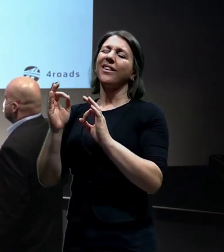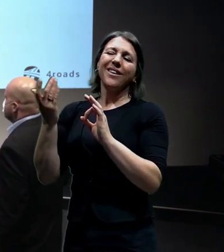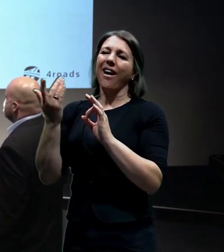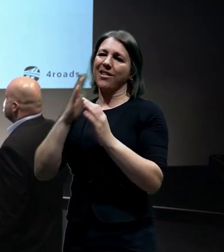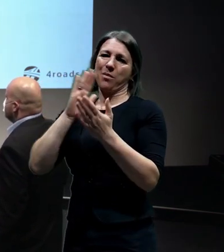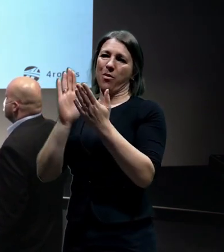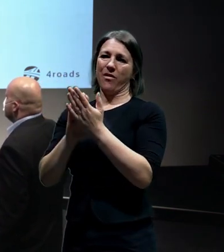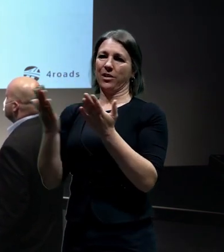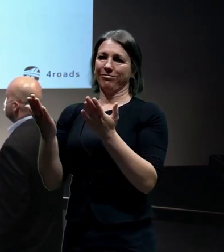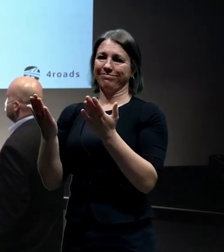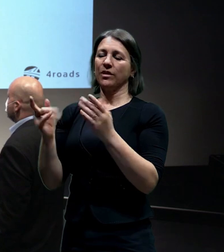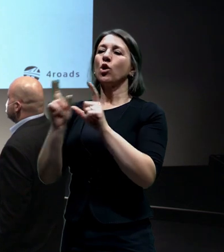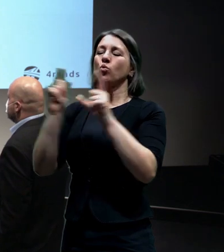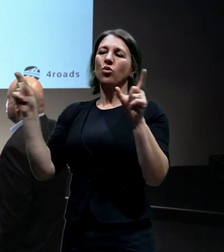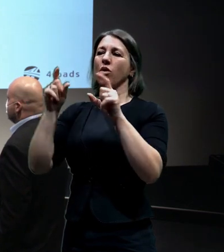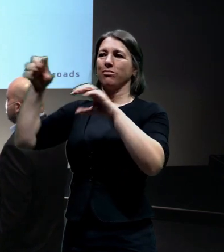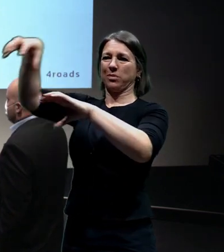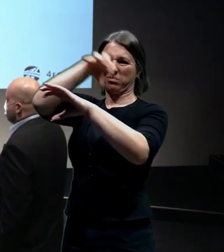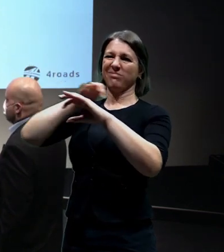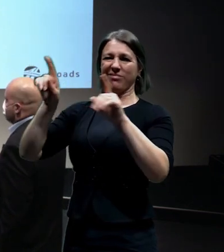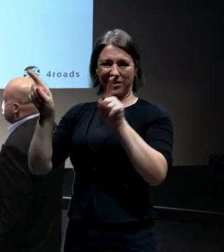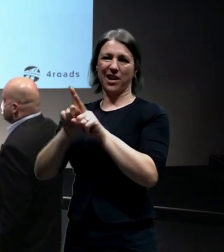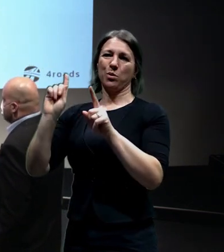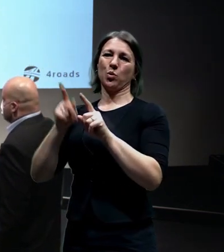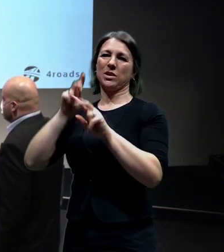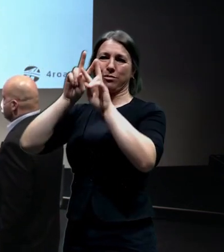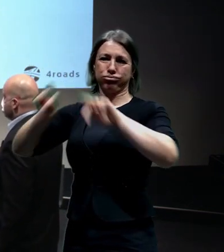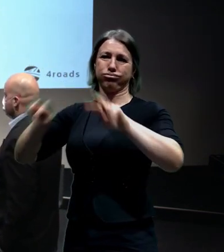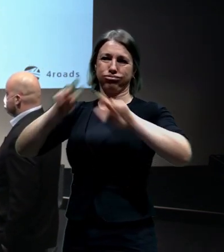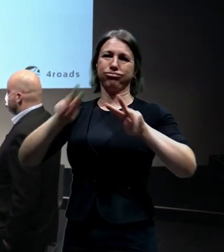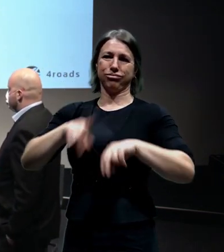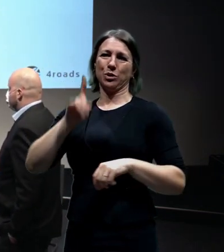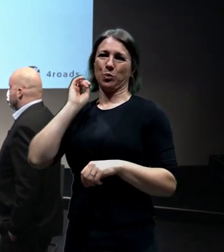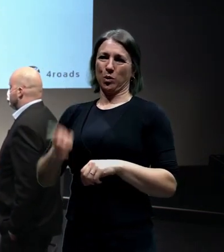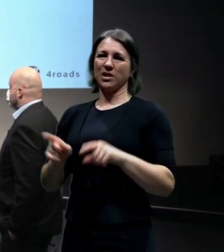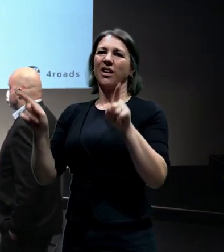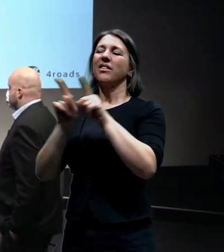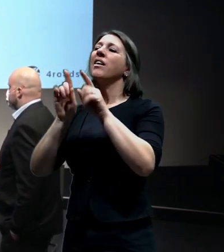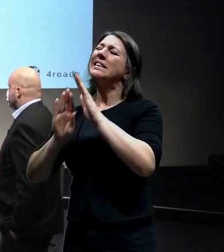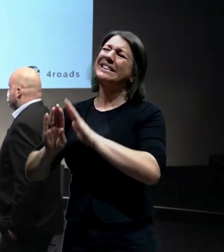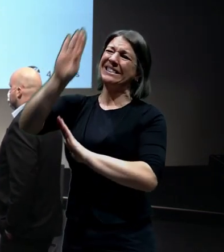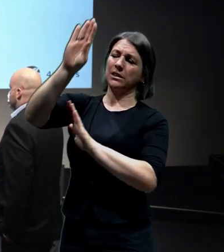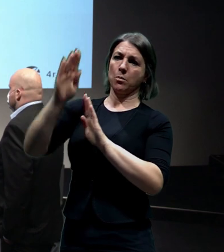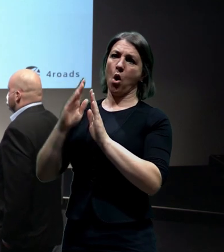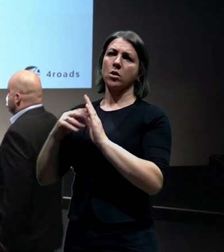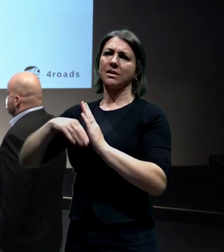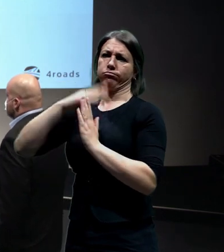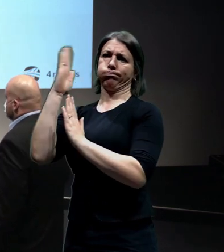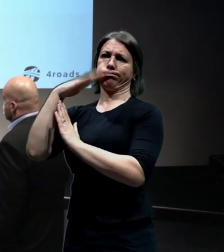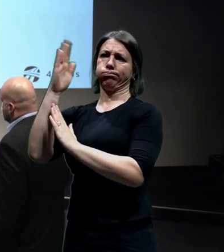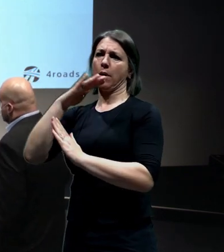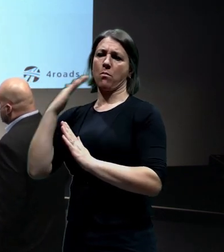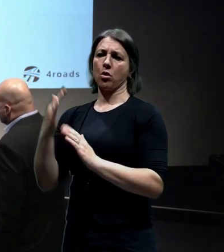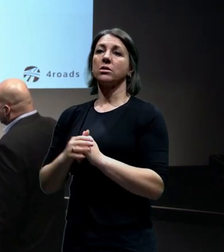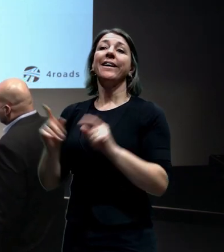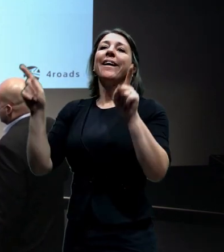toho, že prostě tady máme nadměrné demolice a vidíte, vychází nám tady rampy v řádech mnoha procent. Nemluvně o tom, že tyhle